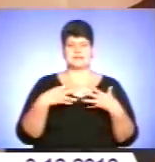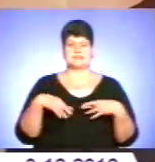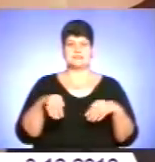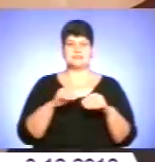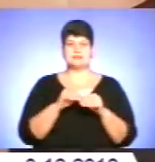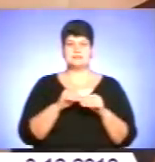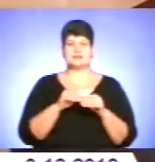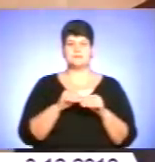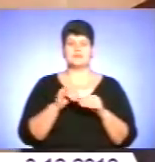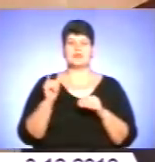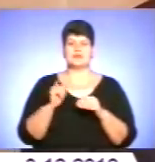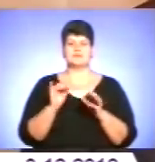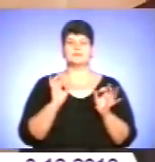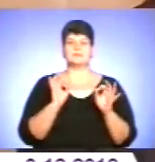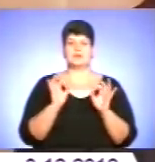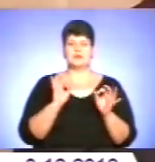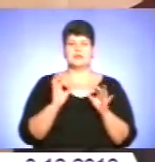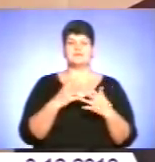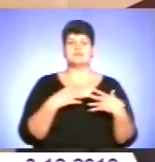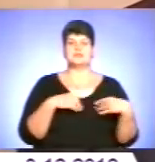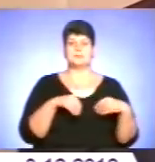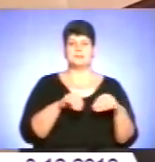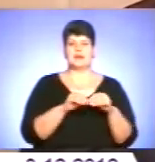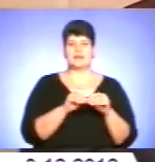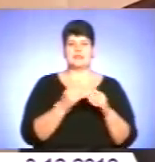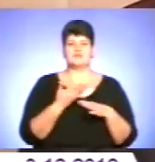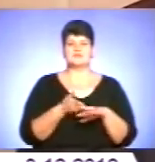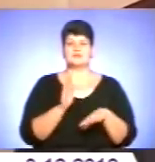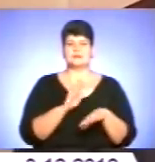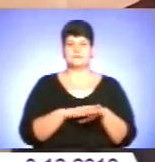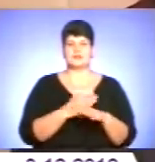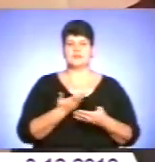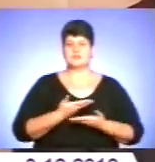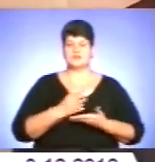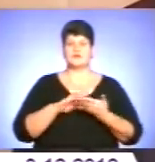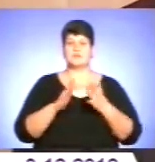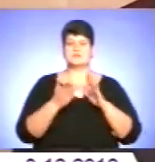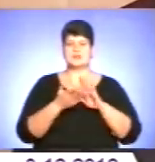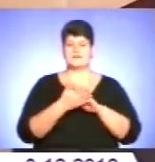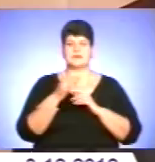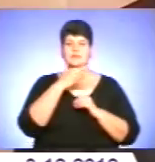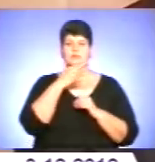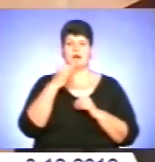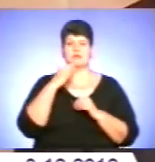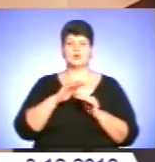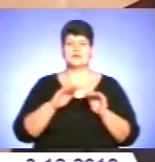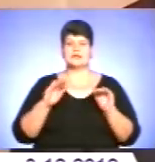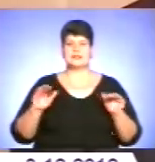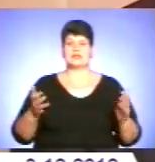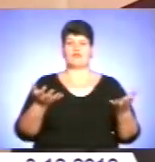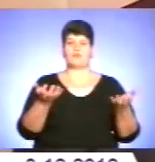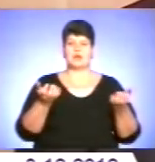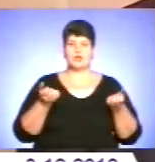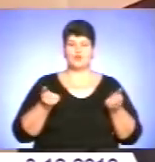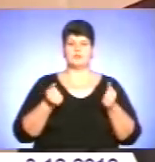в благополучних, і в сім'ях, які знаходяться в складних життєвих обставинах, і в багатодітних, і в прийомних, і в тих же